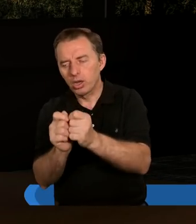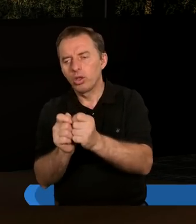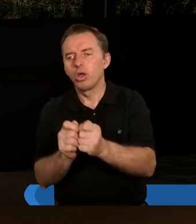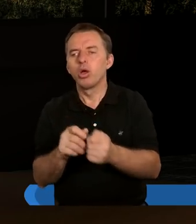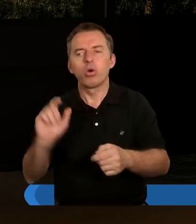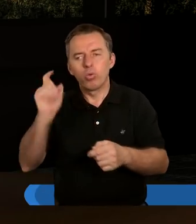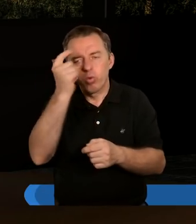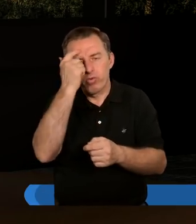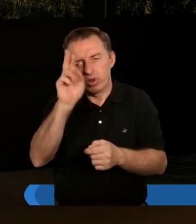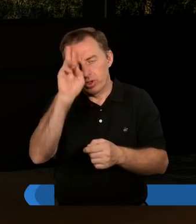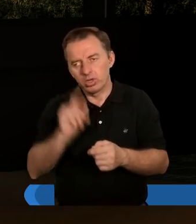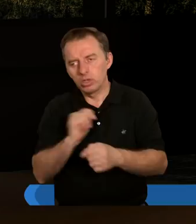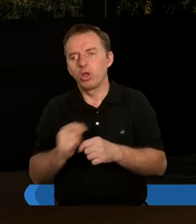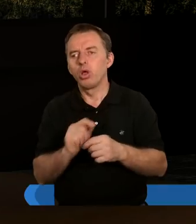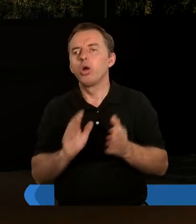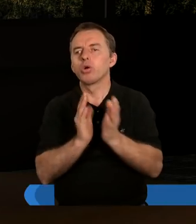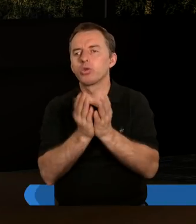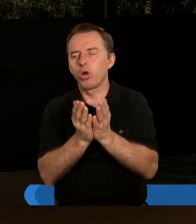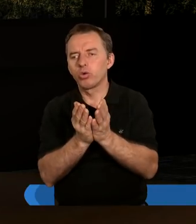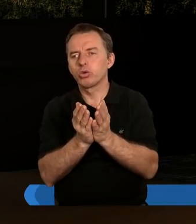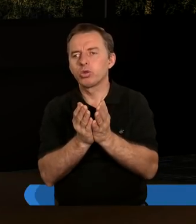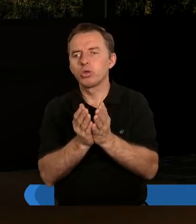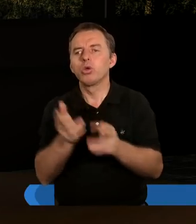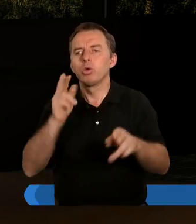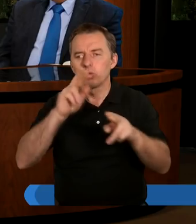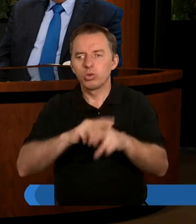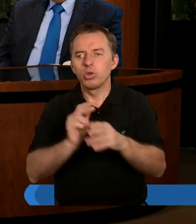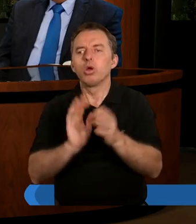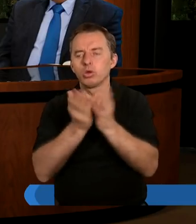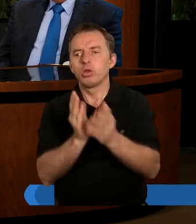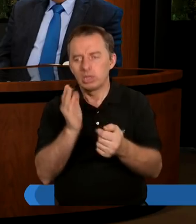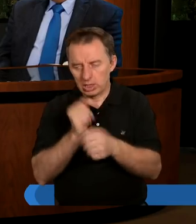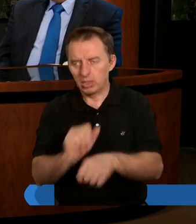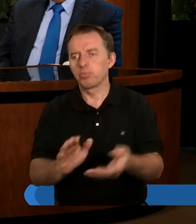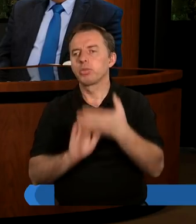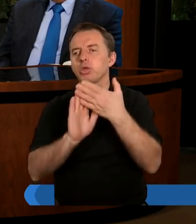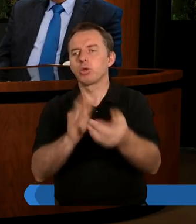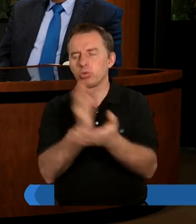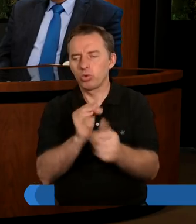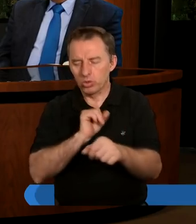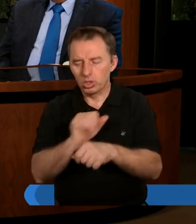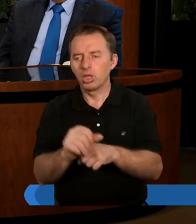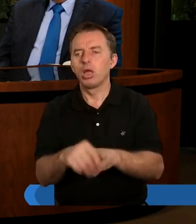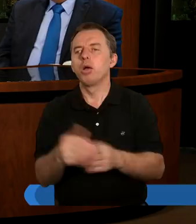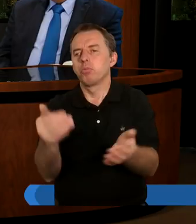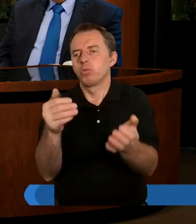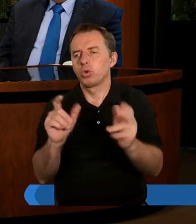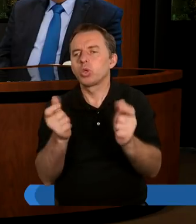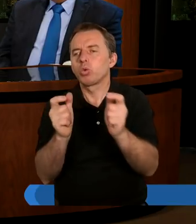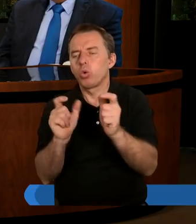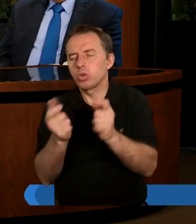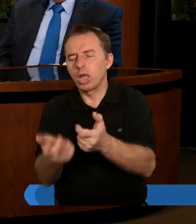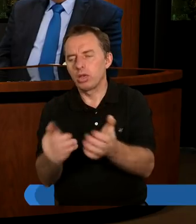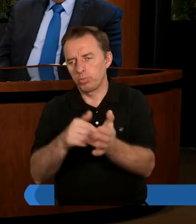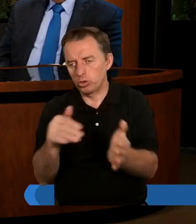zbawienia porównuję do książki, która już jest. To przebaczenie już jest. Ono jest skuteczne, natomiast